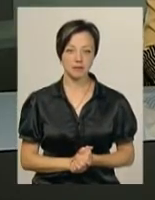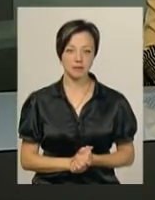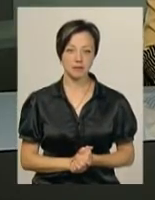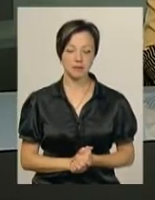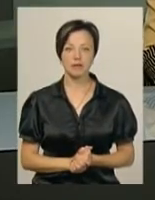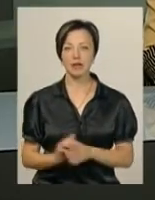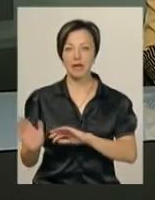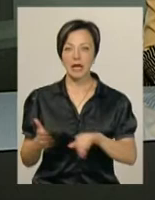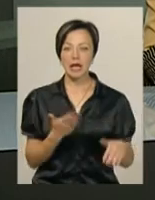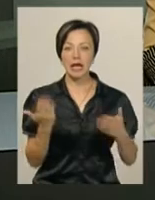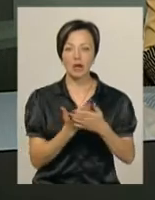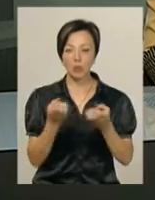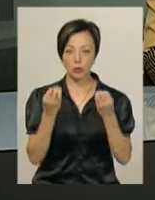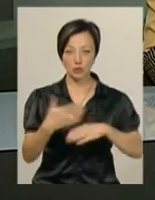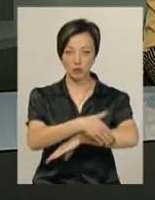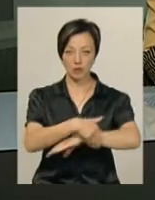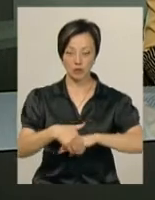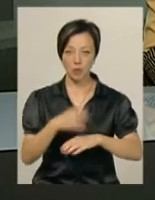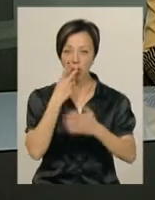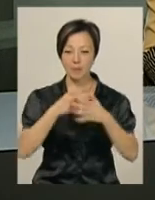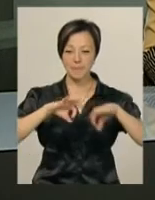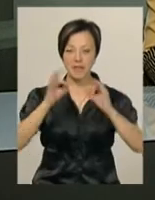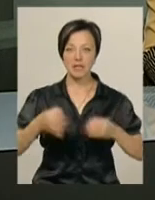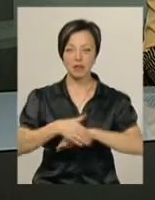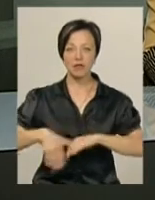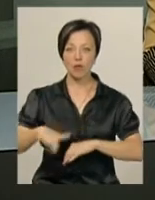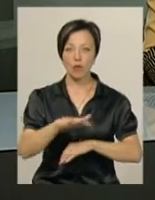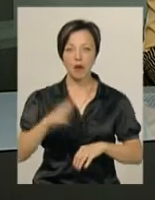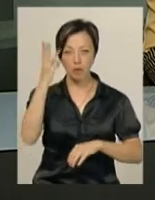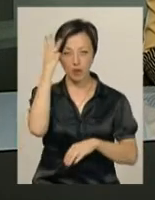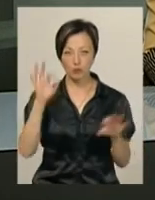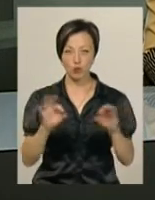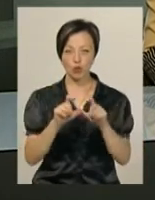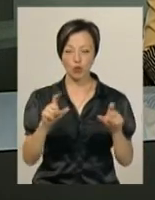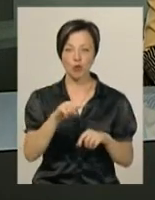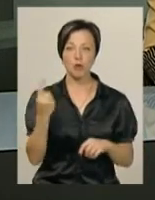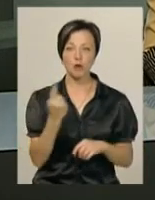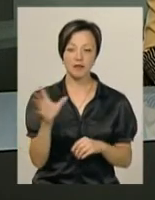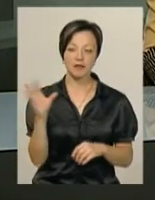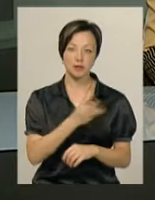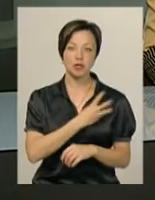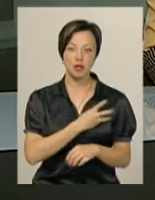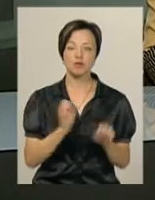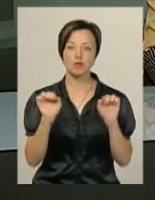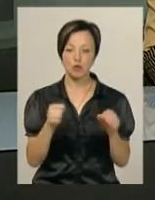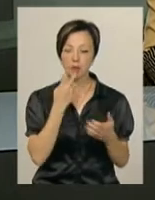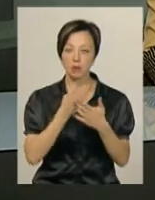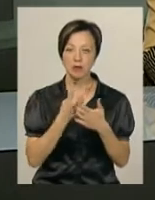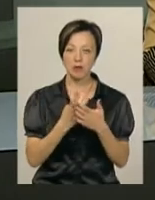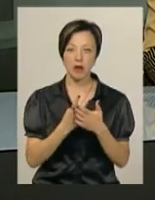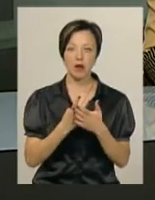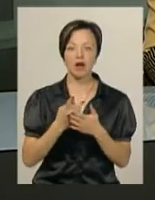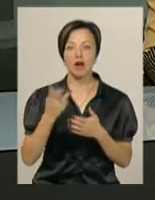«Просто неба» покажуть завтра у мистецькому дворику Хмельницької дитячої музичної школи номер один. Усі охочі зможуть переглянути